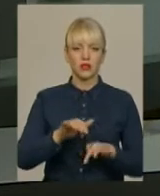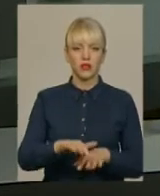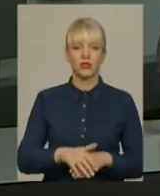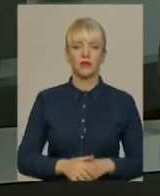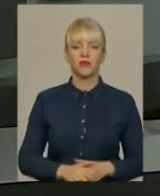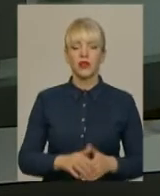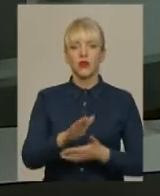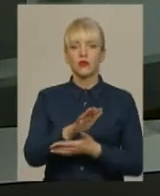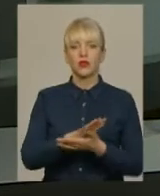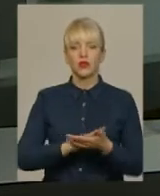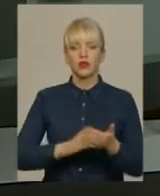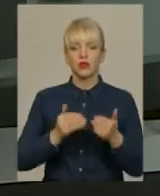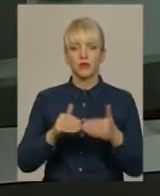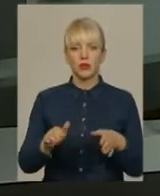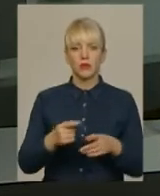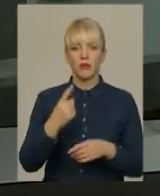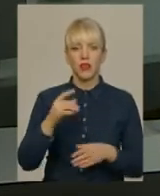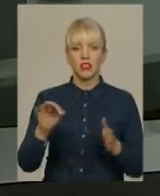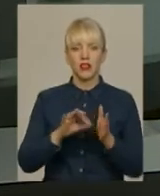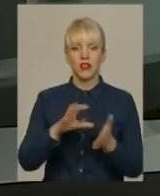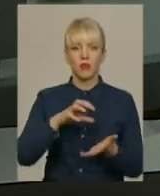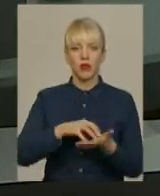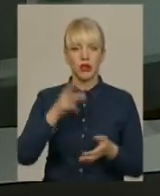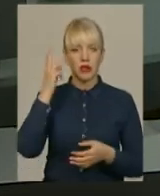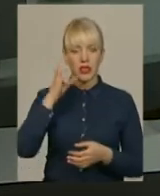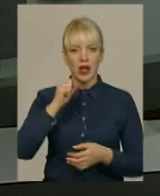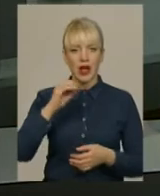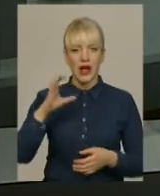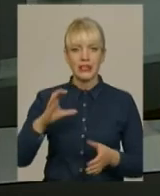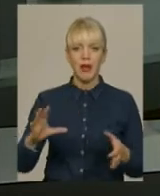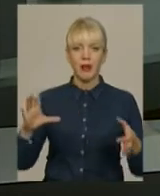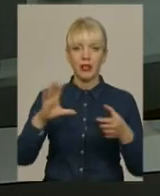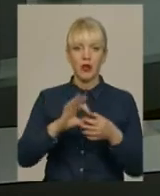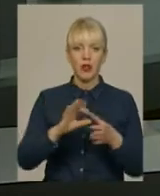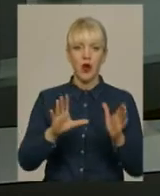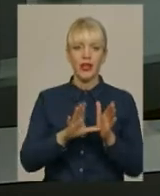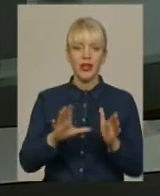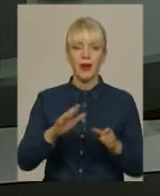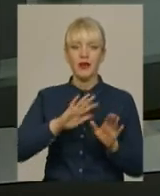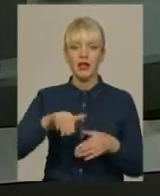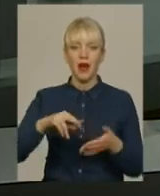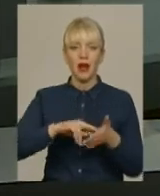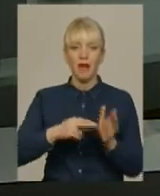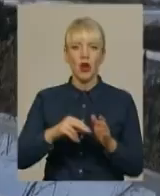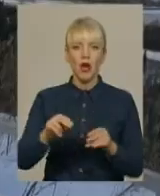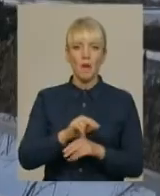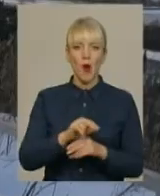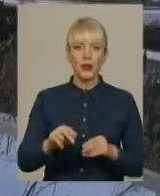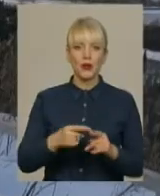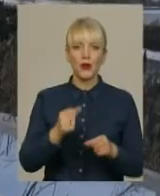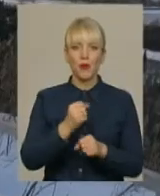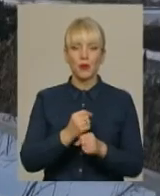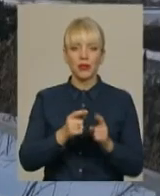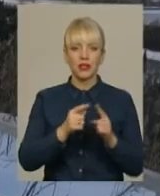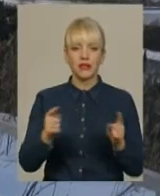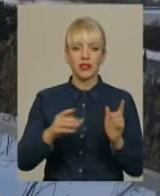Продовжуємо випуск. Перший енергоблок Хмельницької АЕС підключено до енергомережі після планового ремонту. Роботи тривали